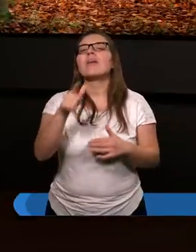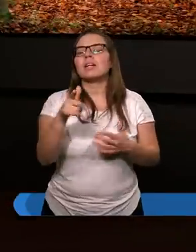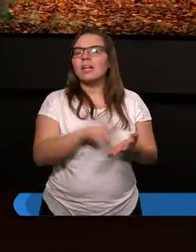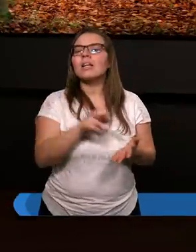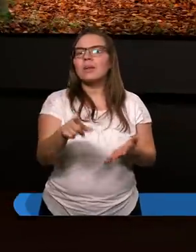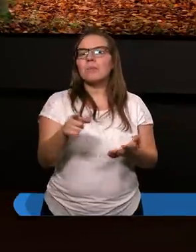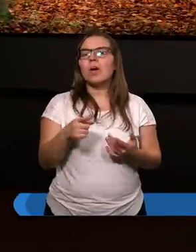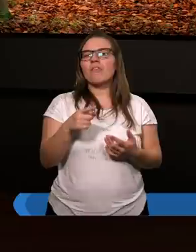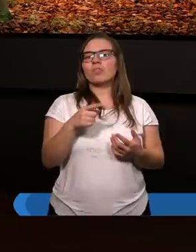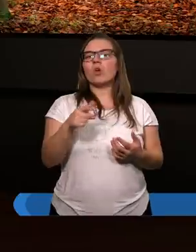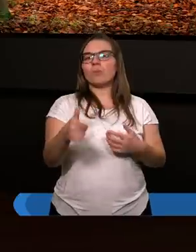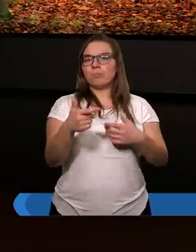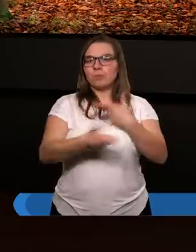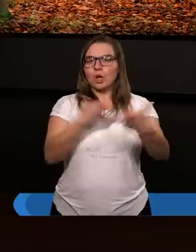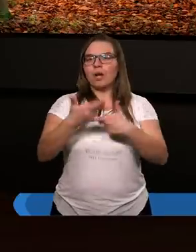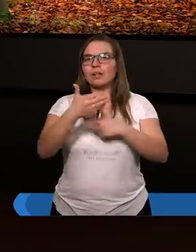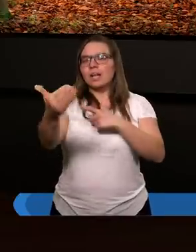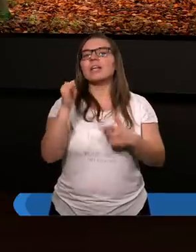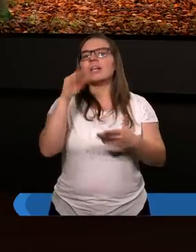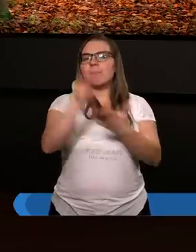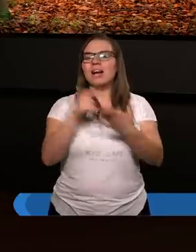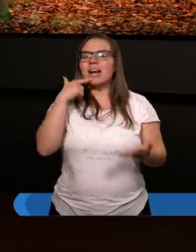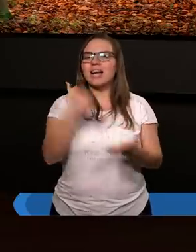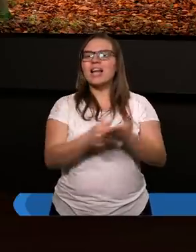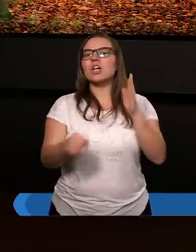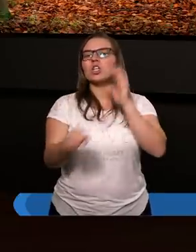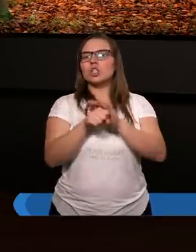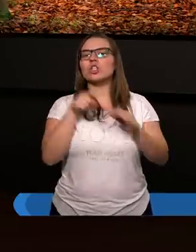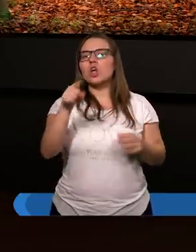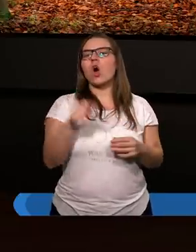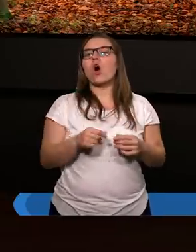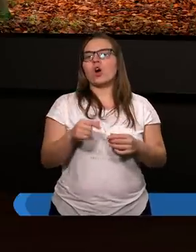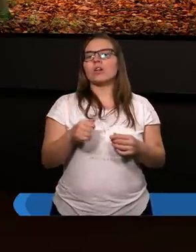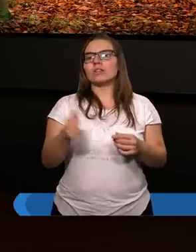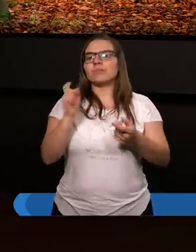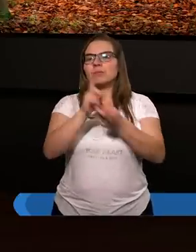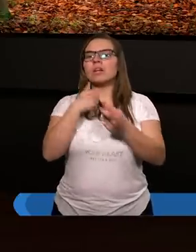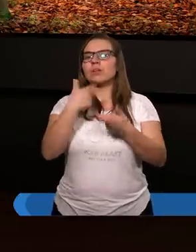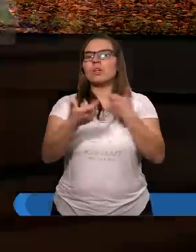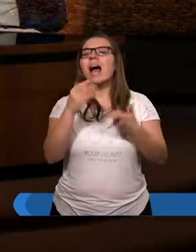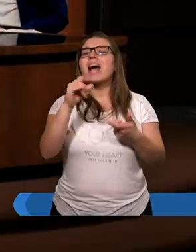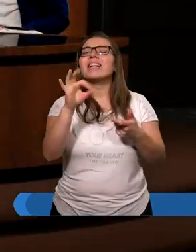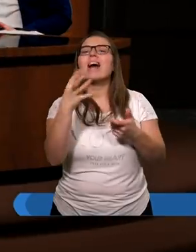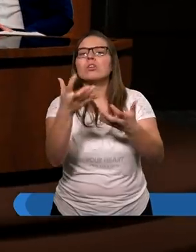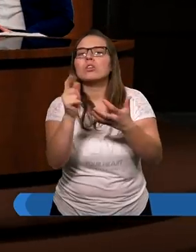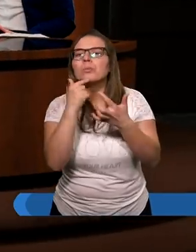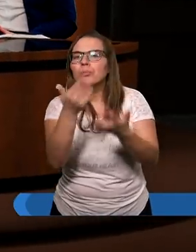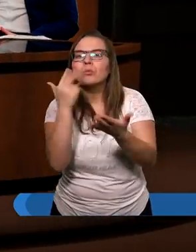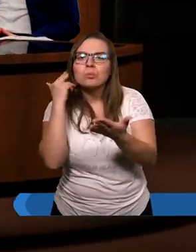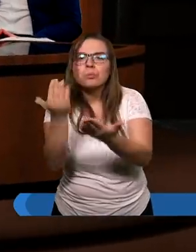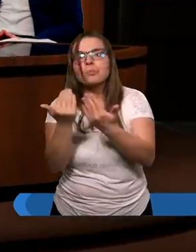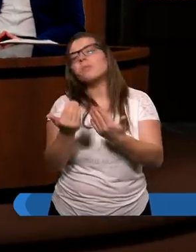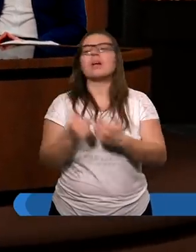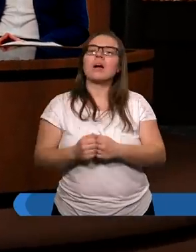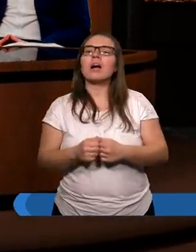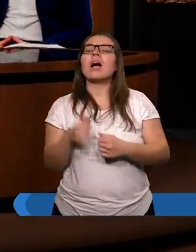na pewno i dlatego pisał list, żeby przestrzec ich. Esterka, chciałeś powiedzieć coś? Króciusieńko